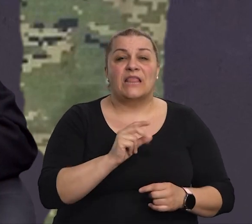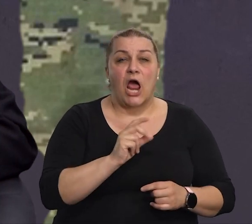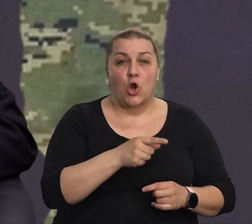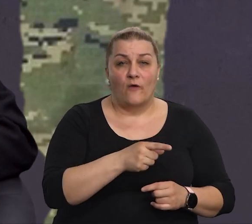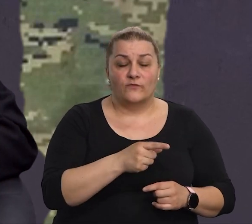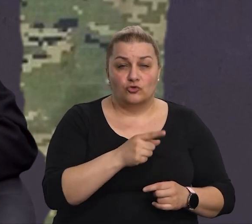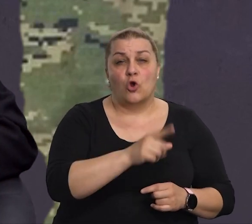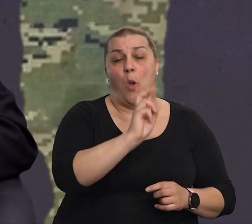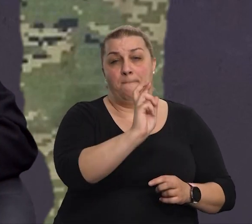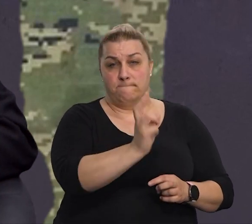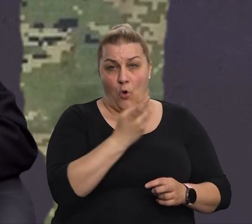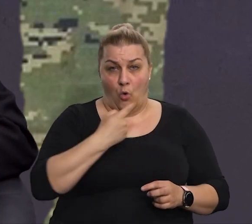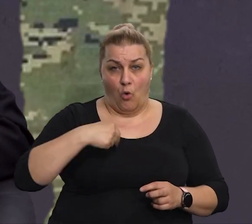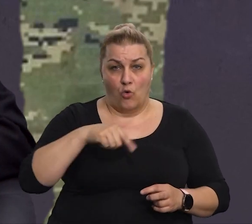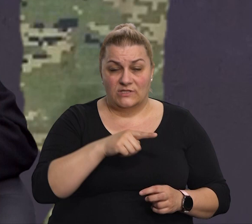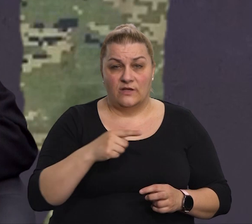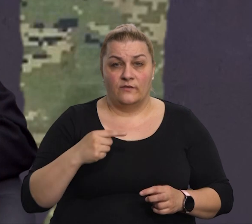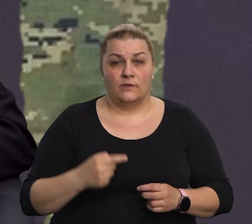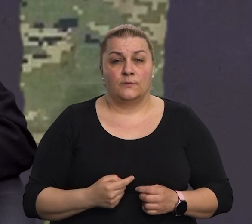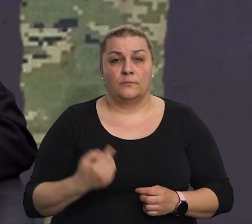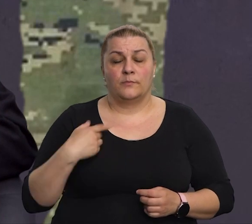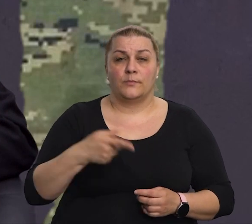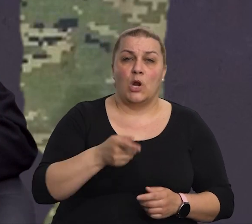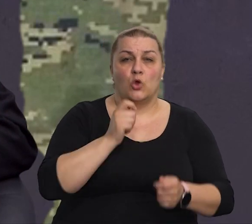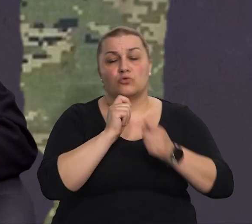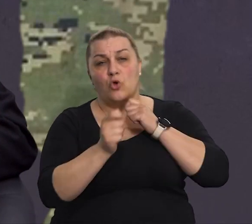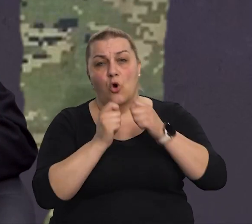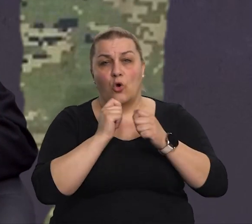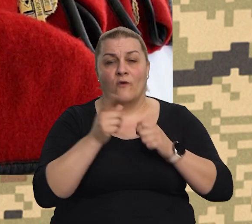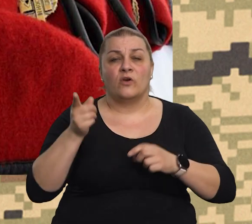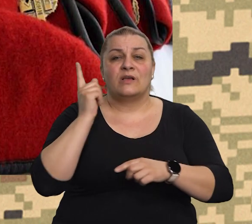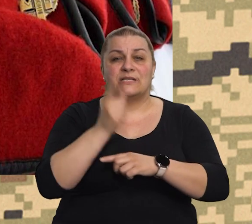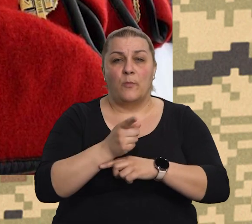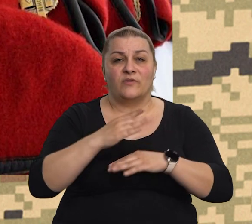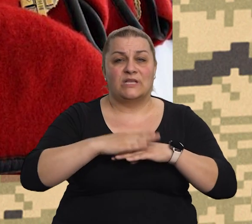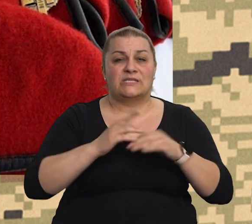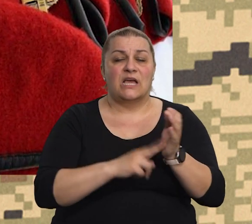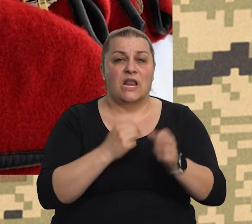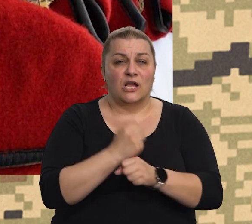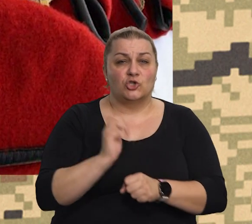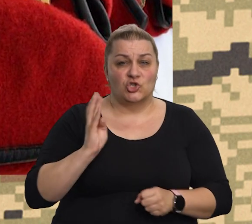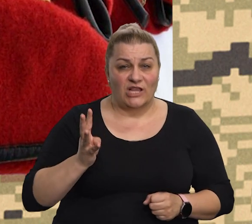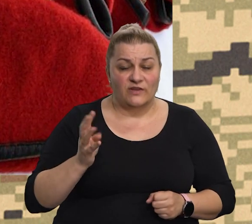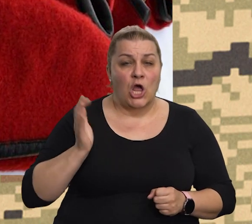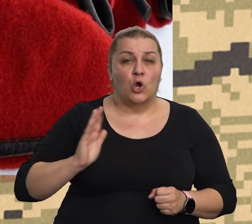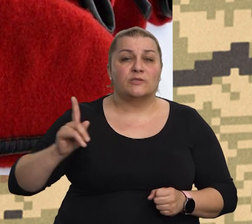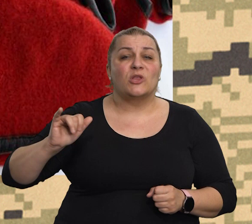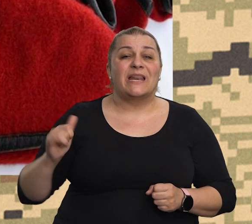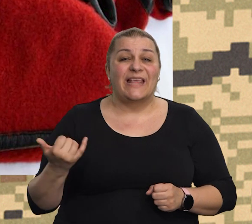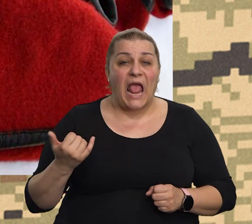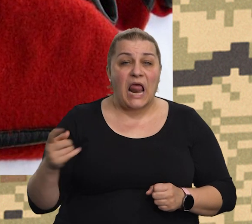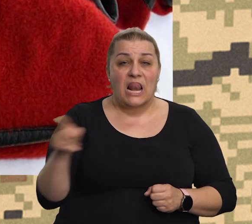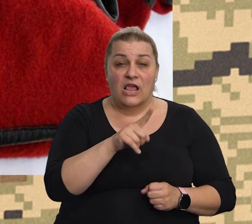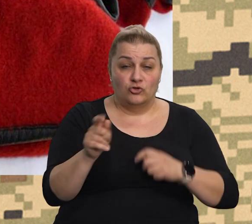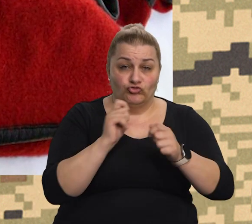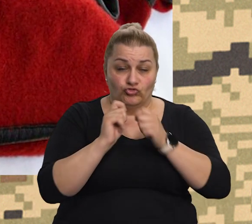i u dogovoru sa tadašnjim zapojenikom Zbora Narodne garde četvrte, gospodin Jelića. Mi smo bili smo,